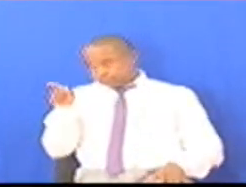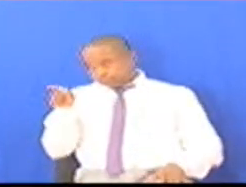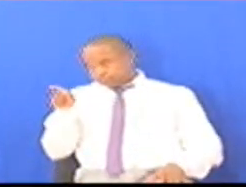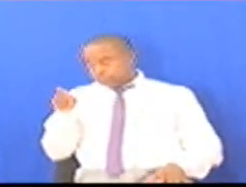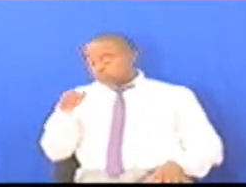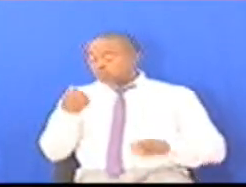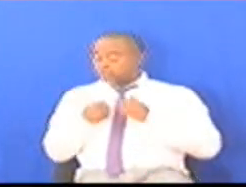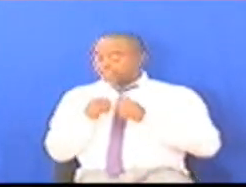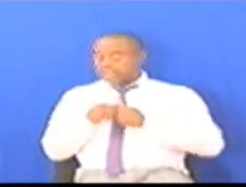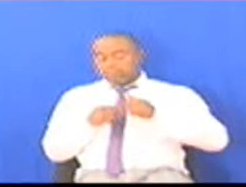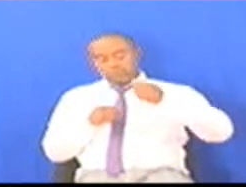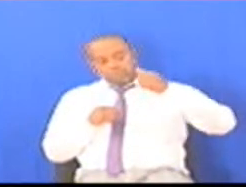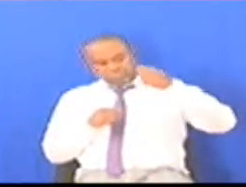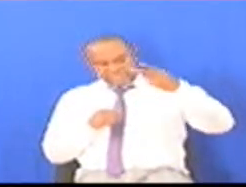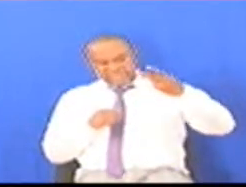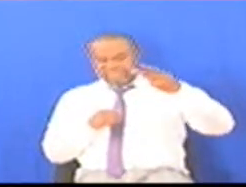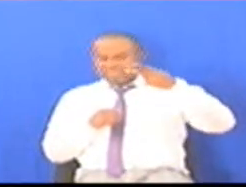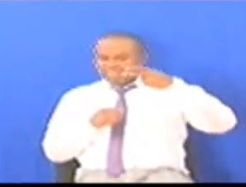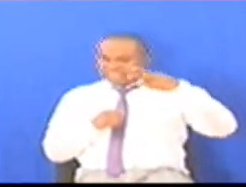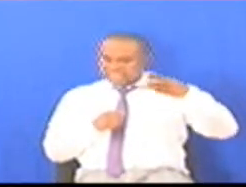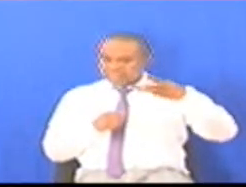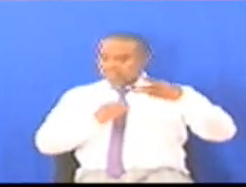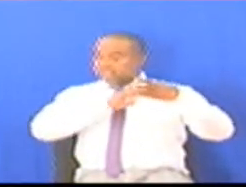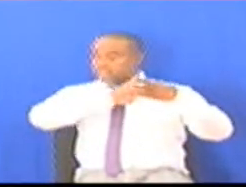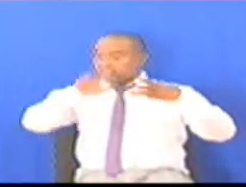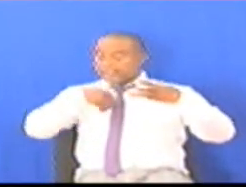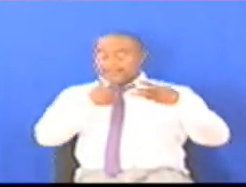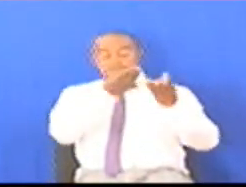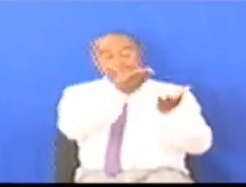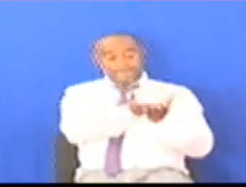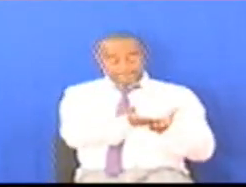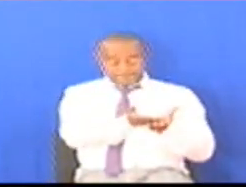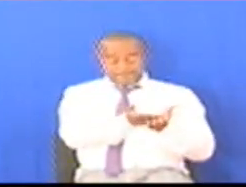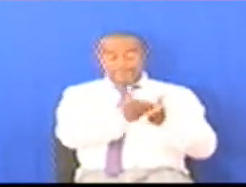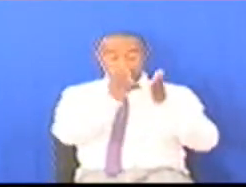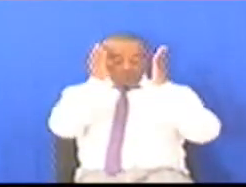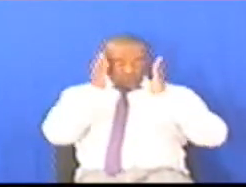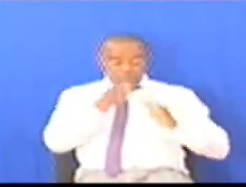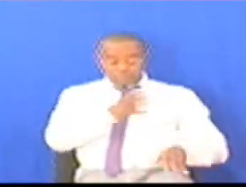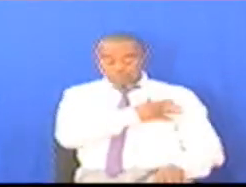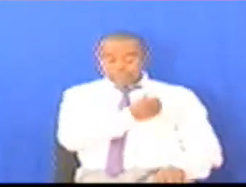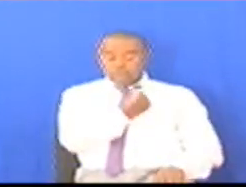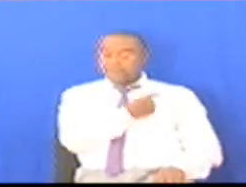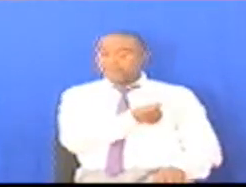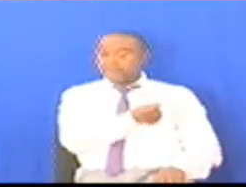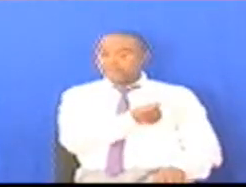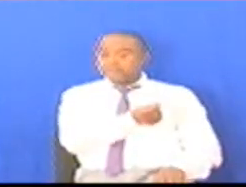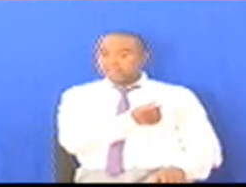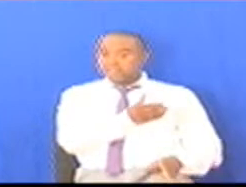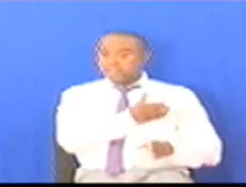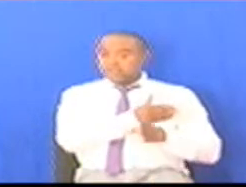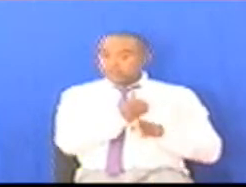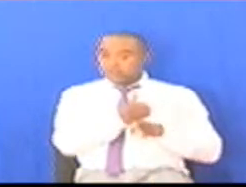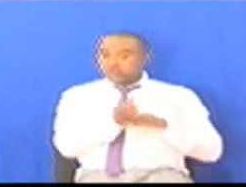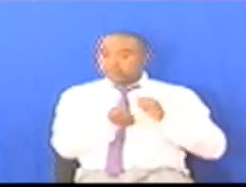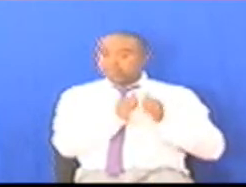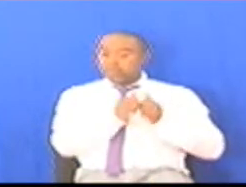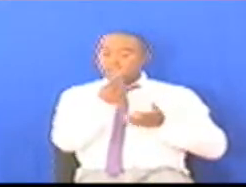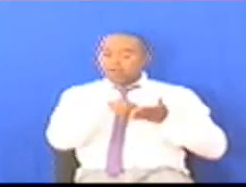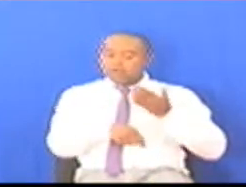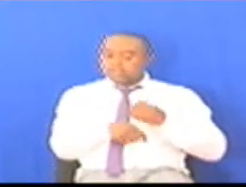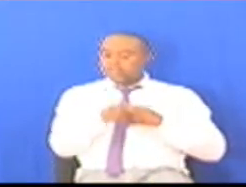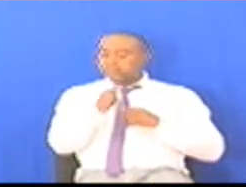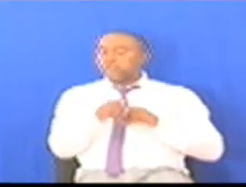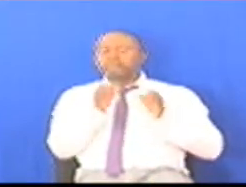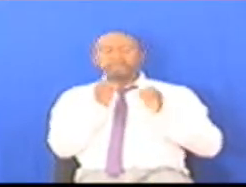Changamoto Mbili Tatu Ambazo Tayari Nimezi Wasilisha Kumuishmua Waziri Wa Feather Kuhusu Mbaya Kodi Yanayolaramikio Na